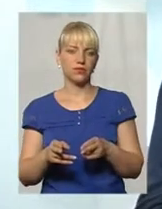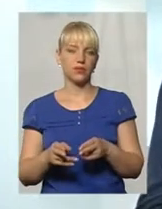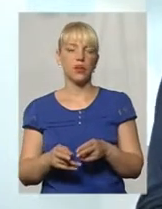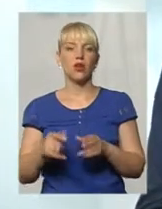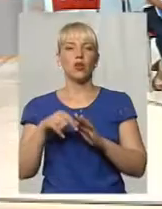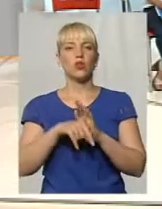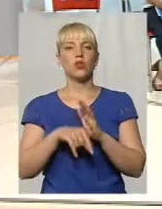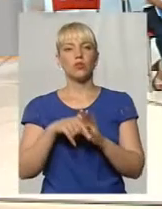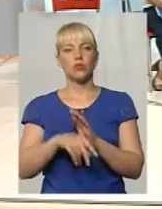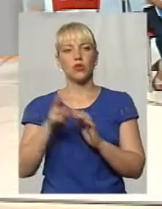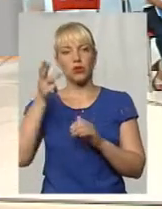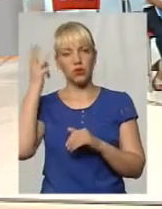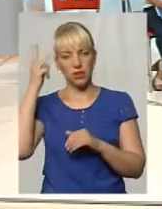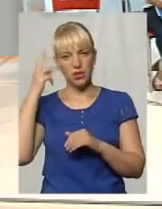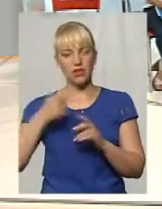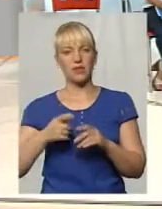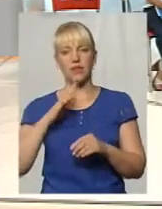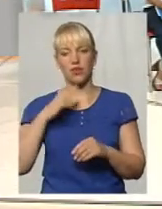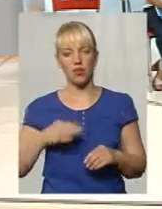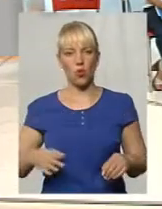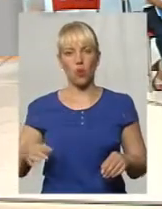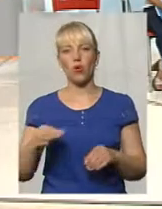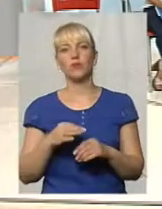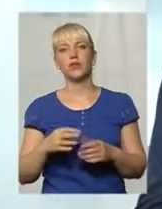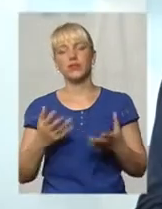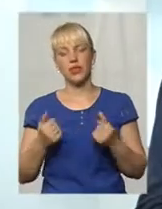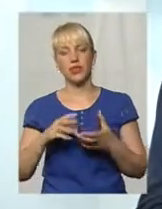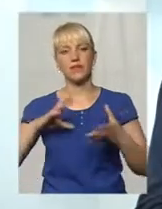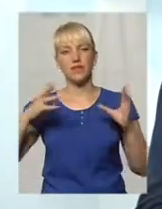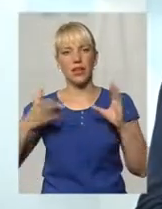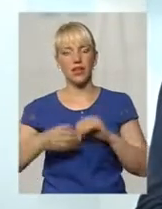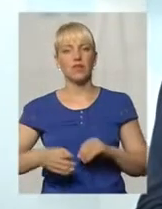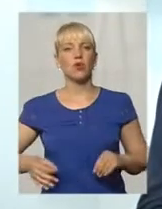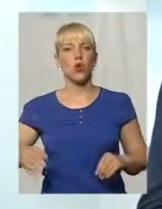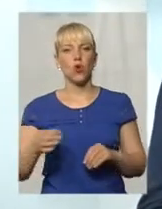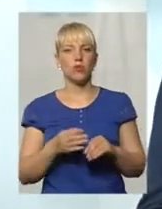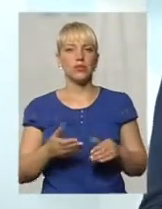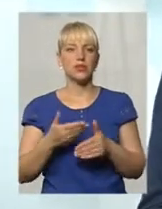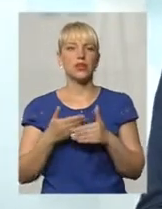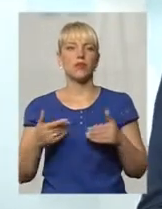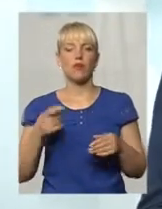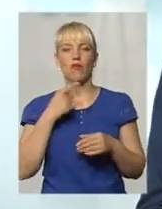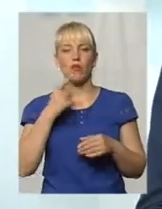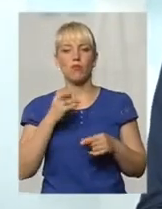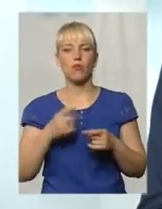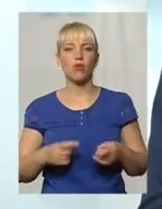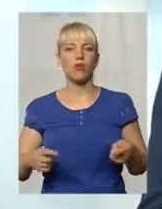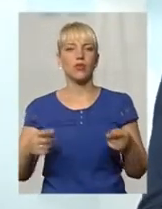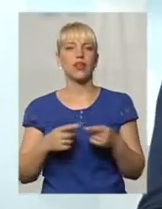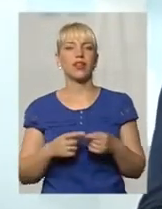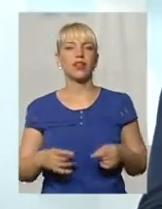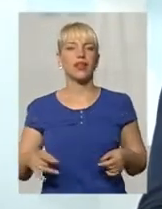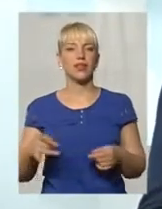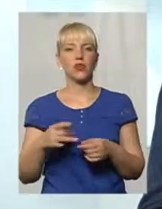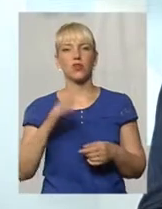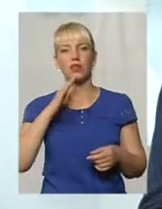Тобто, Хмельницький це в області загалом? Це взагалі в області, так. Тобто, ми говоримо конкретно про регіон наший,